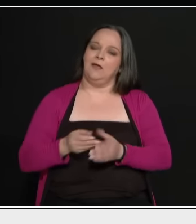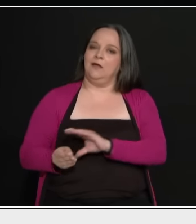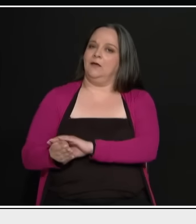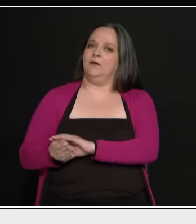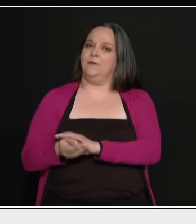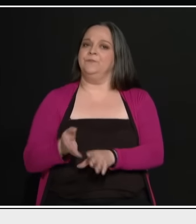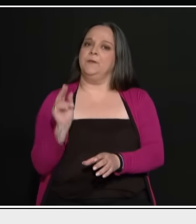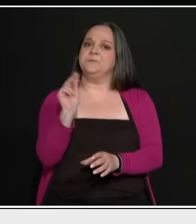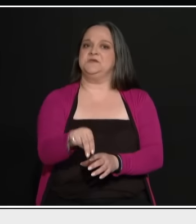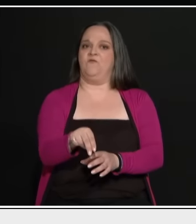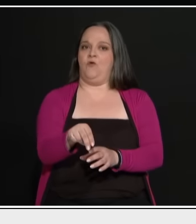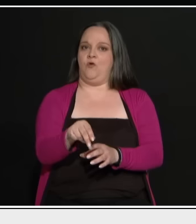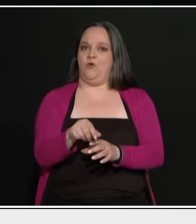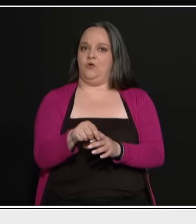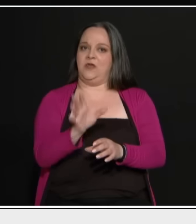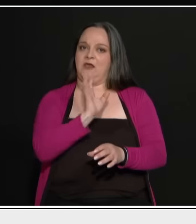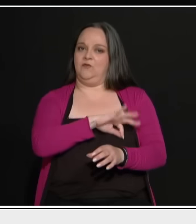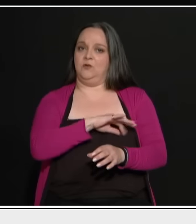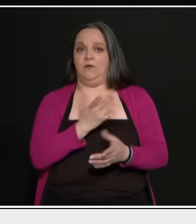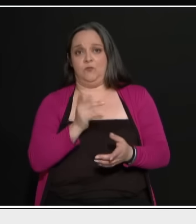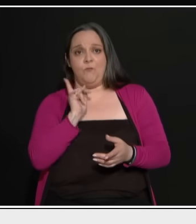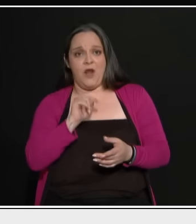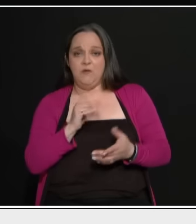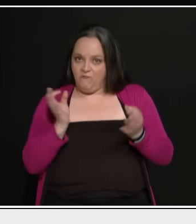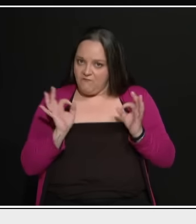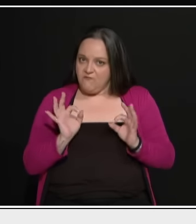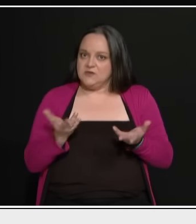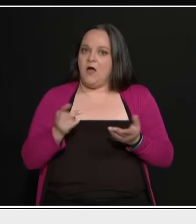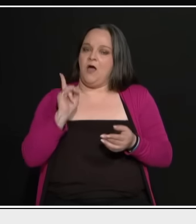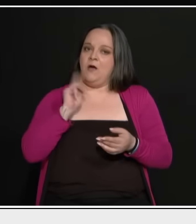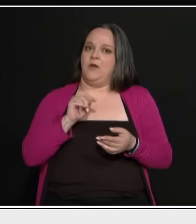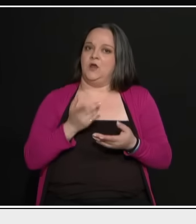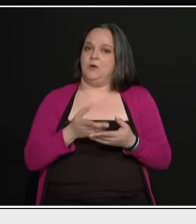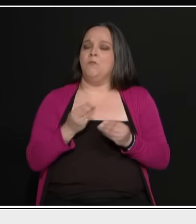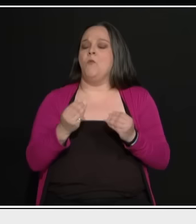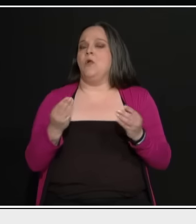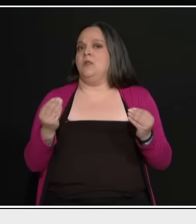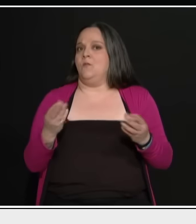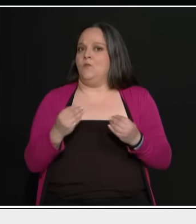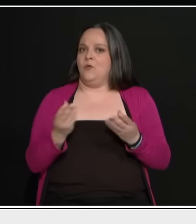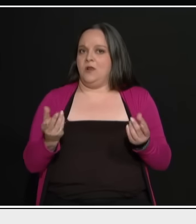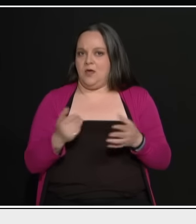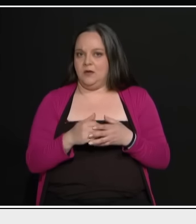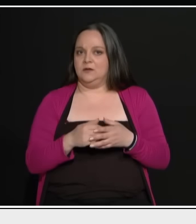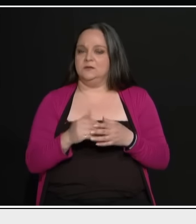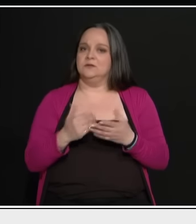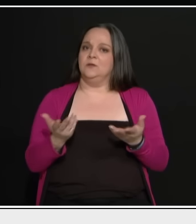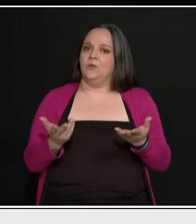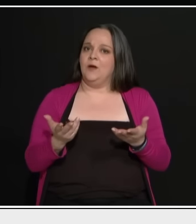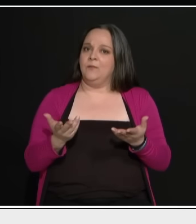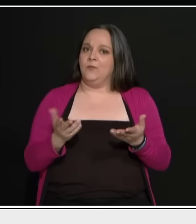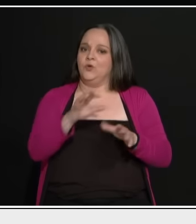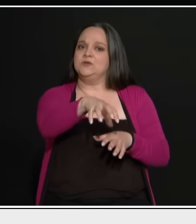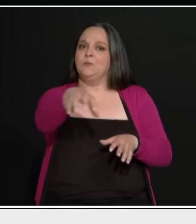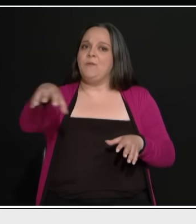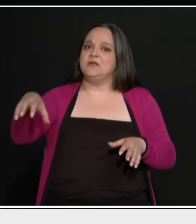βουλευτές. Αυτό είναι παράνομο βεβαίως. Είναι παράνομο, βεβαίως. Πολλά άλλα. Γιατί έξω από τα εκλογικά τμήματα